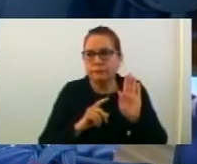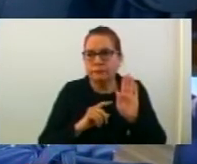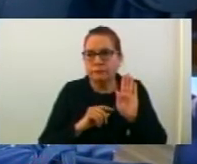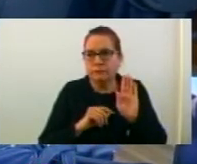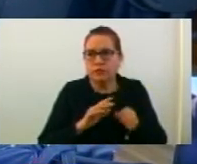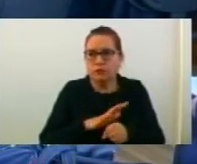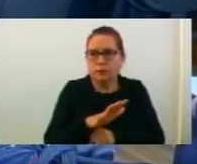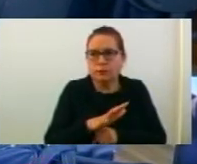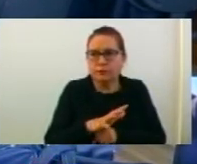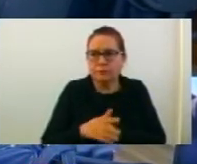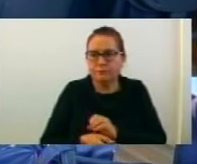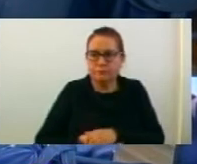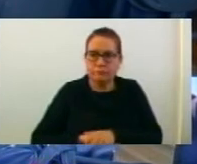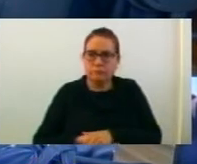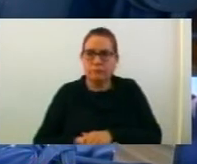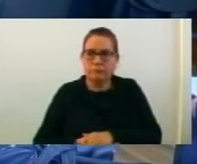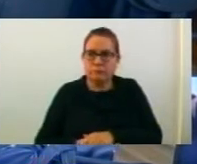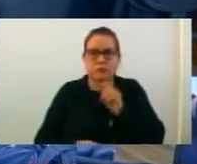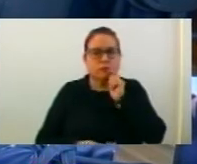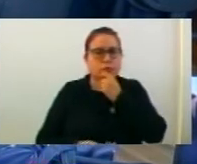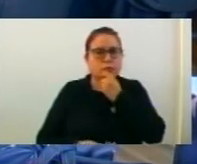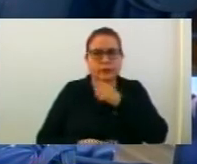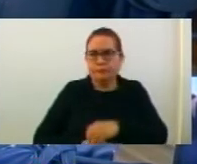Кој е против? Дали има воздржане?